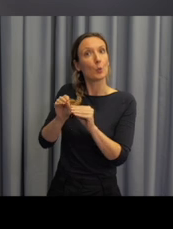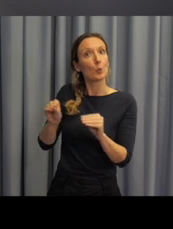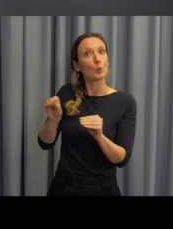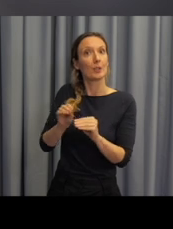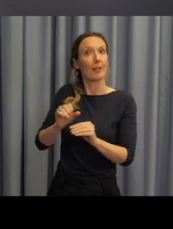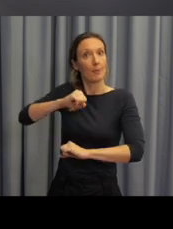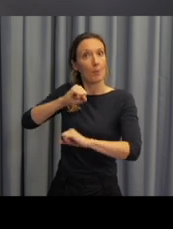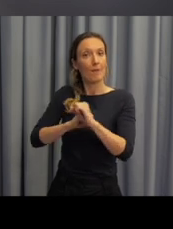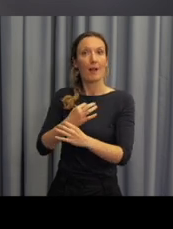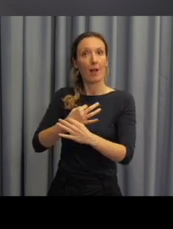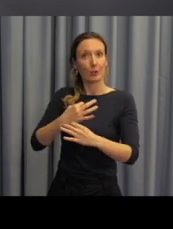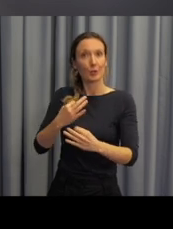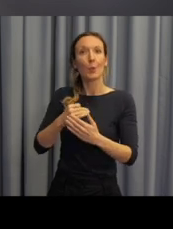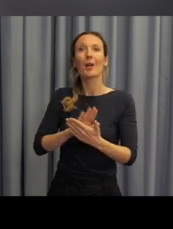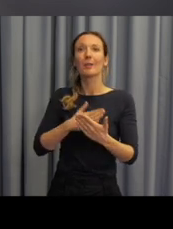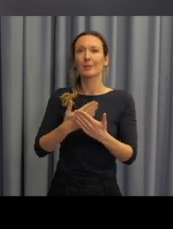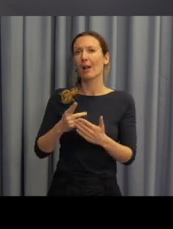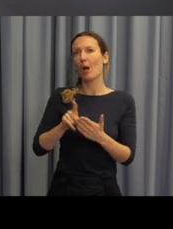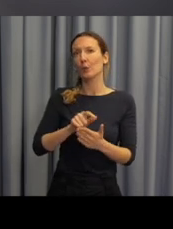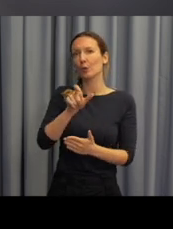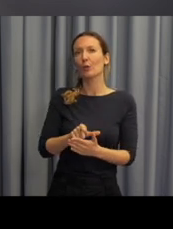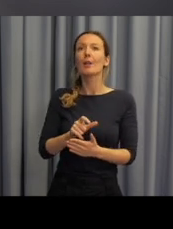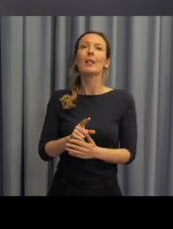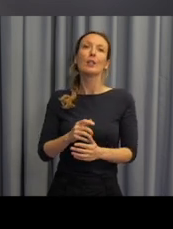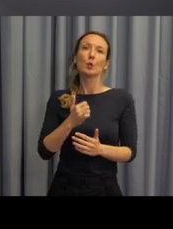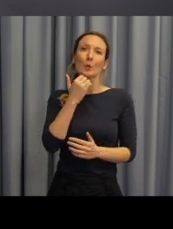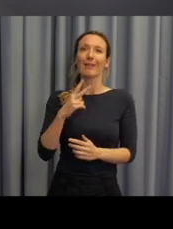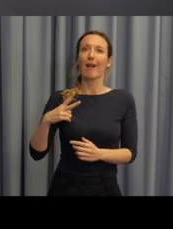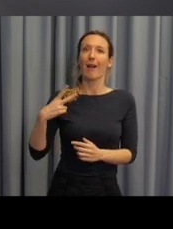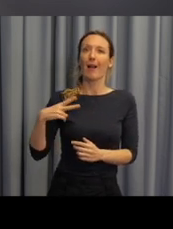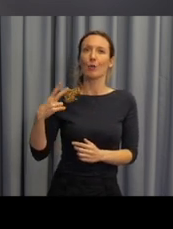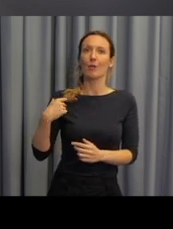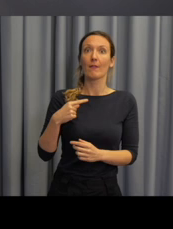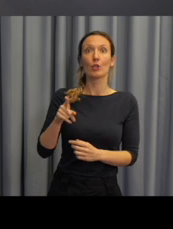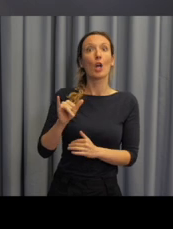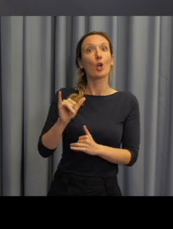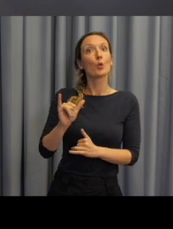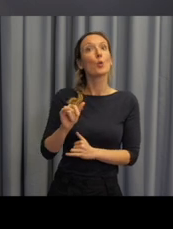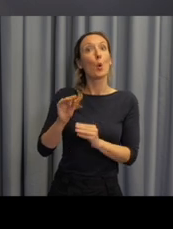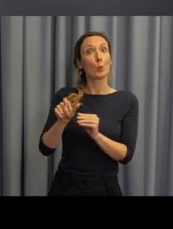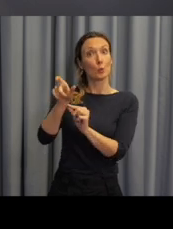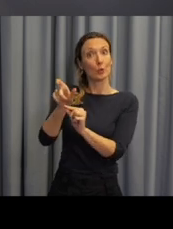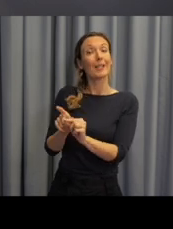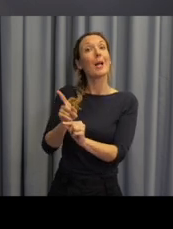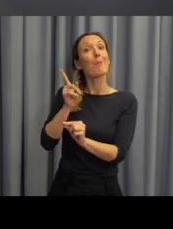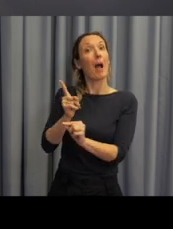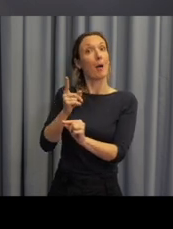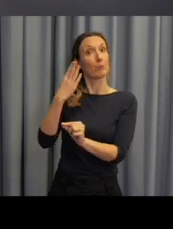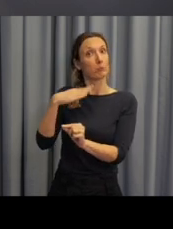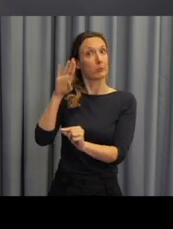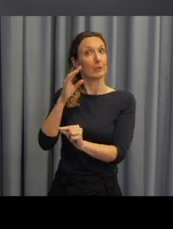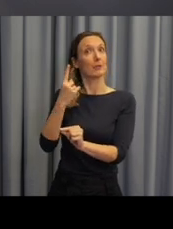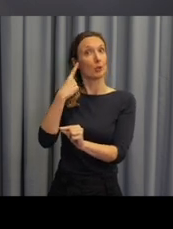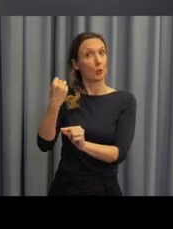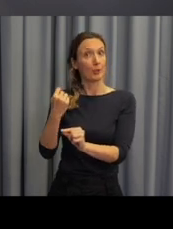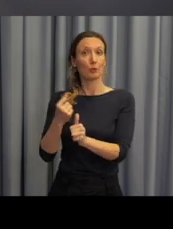Osobnost učitele českého znakového jazyka, kde její autorka Zuzka Hájková schrnuje jednotlivé kompetence,